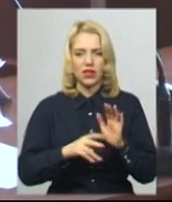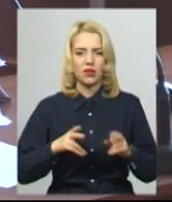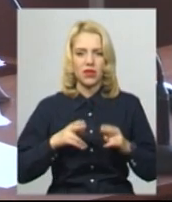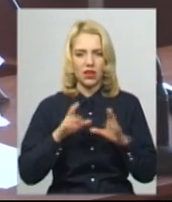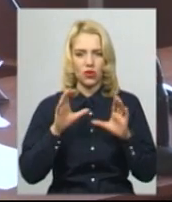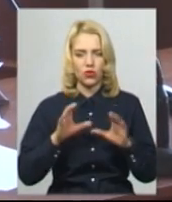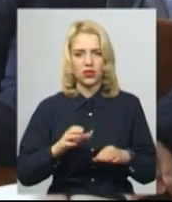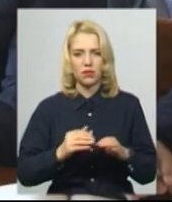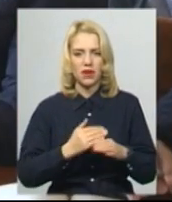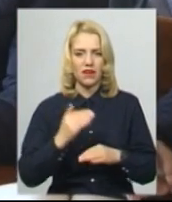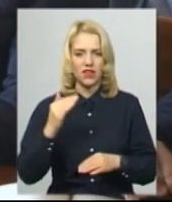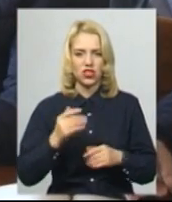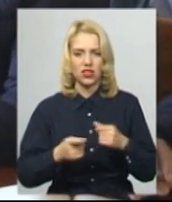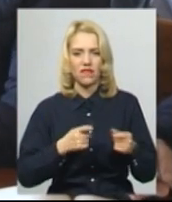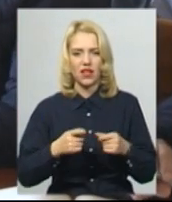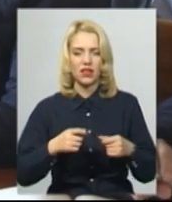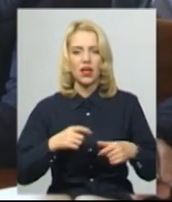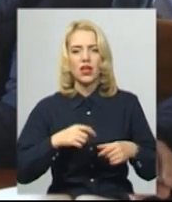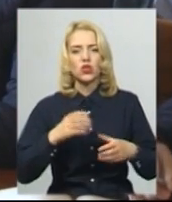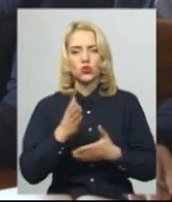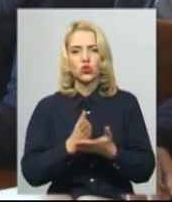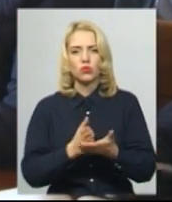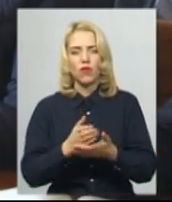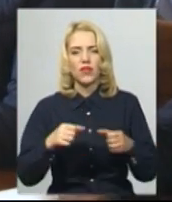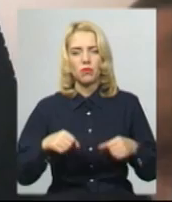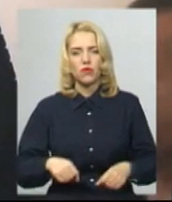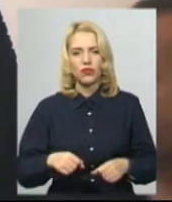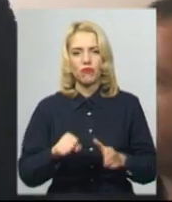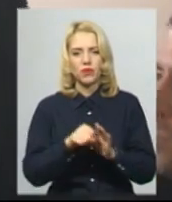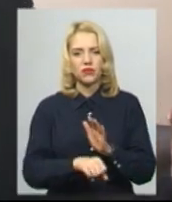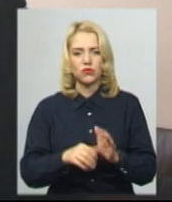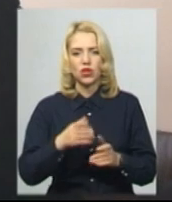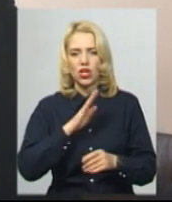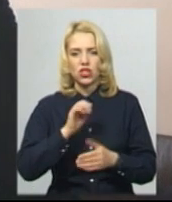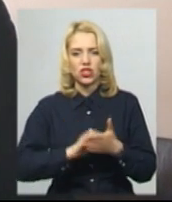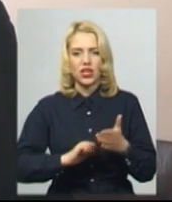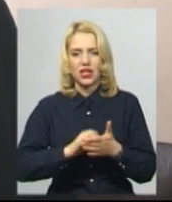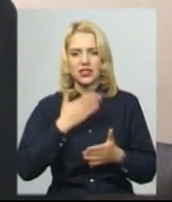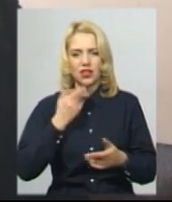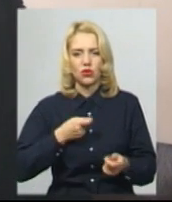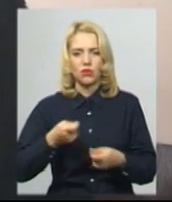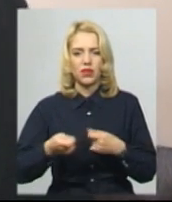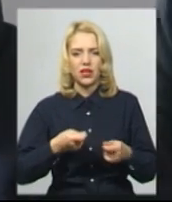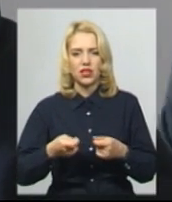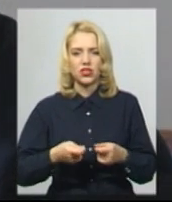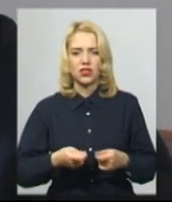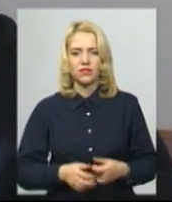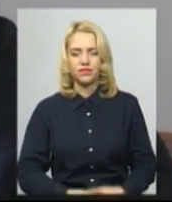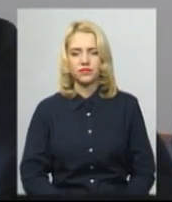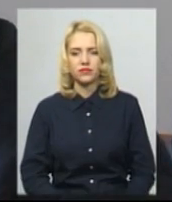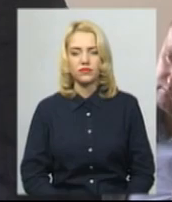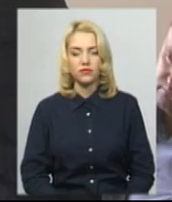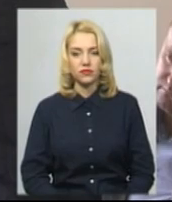Перевищення влади або службових повноважень, вбивство через необережність, необережне нанесення тяжких тілесних ушкоджень.